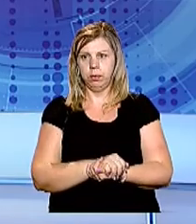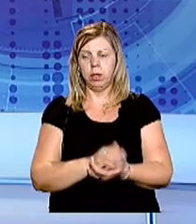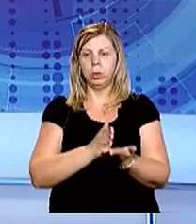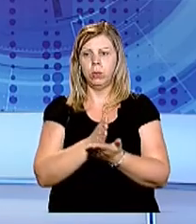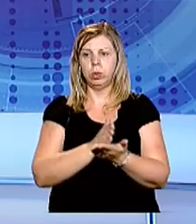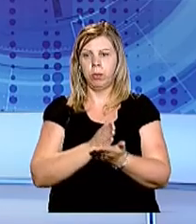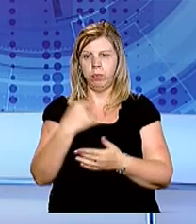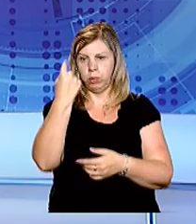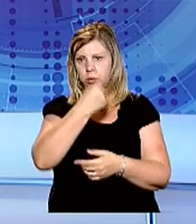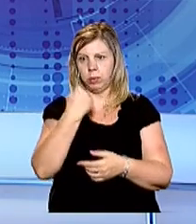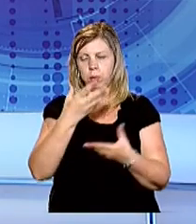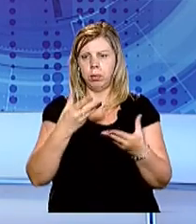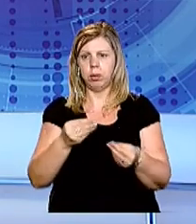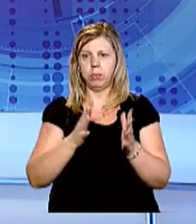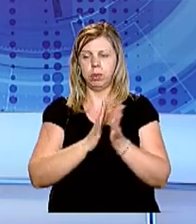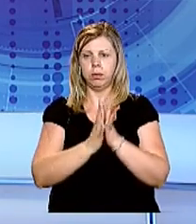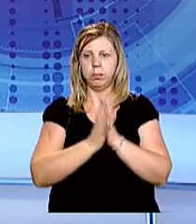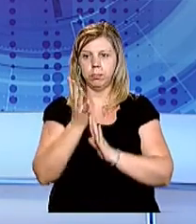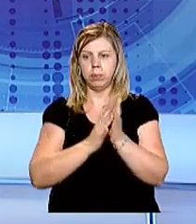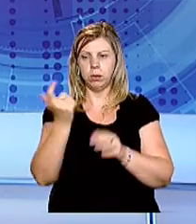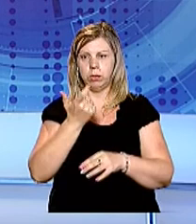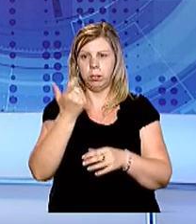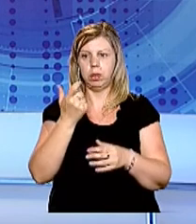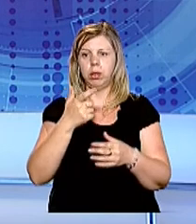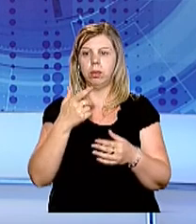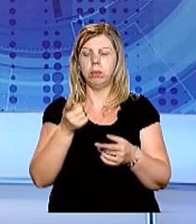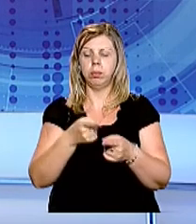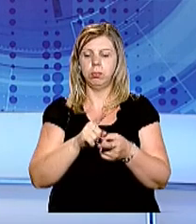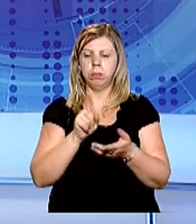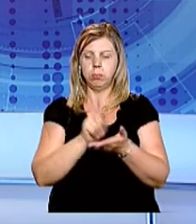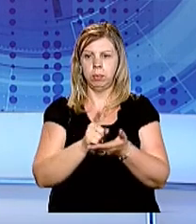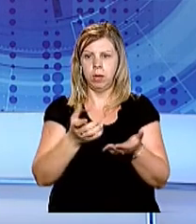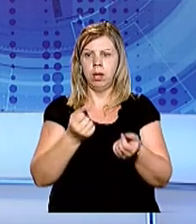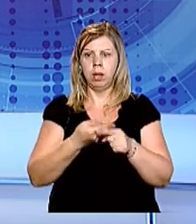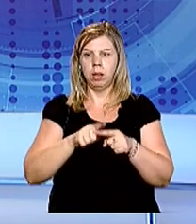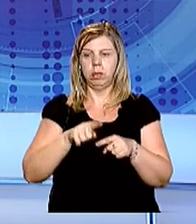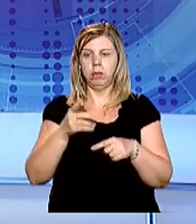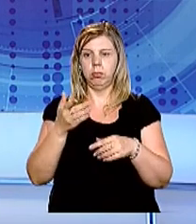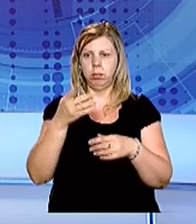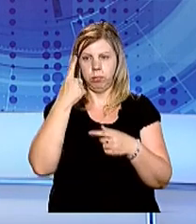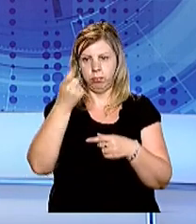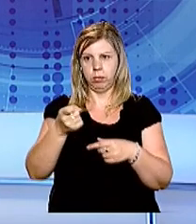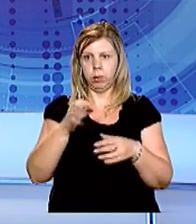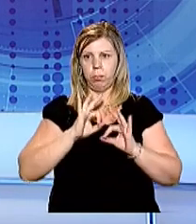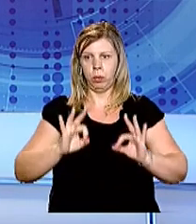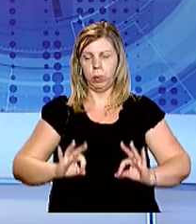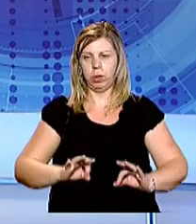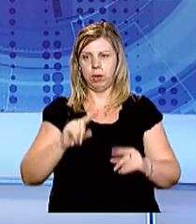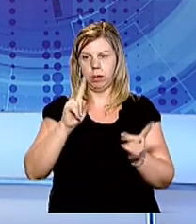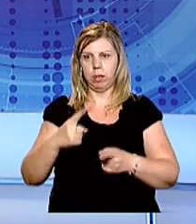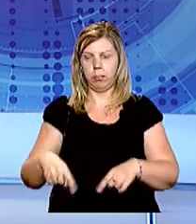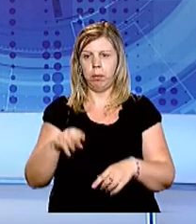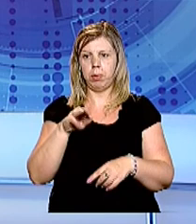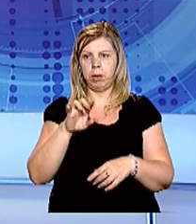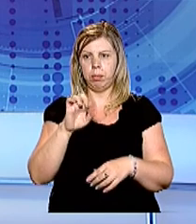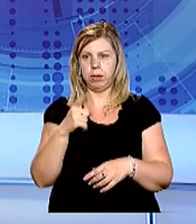Службових осіб Мокрянського лісомисливського господарства підозрюють у зловживанні обов'язками. Про це сьогодні повідомила речниця прокуратури Закарпаття